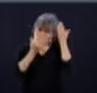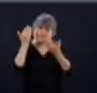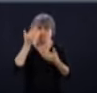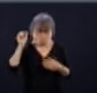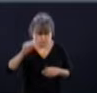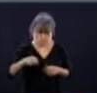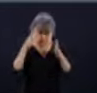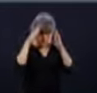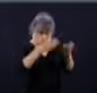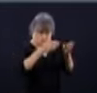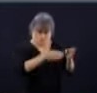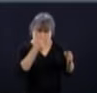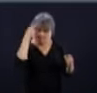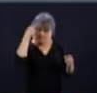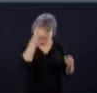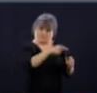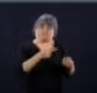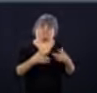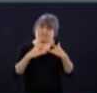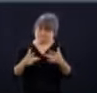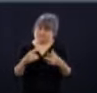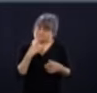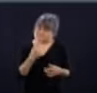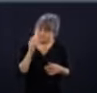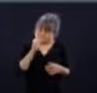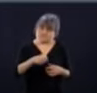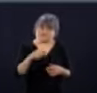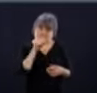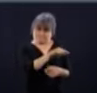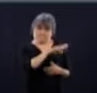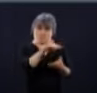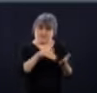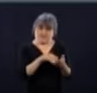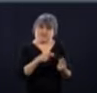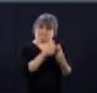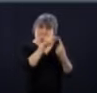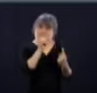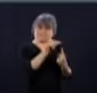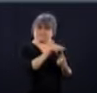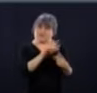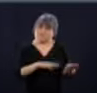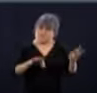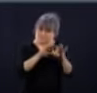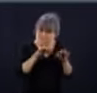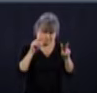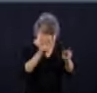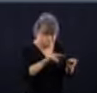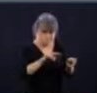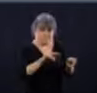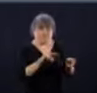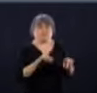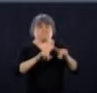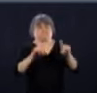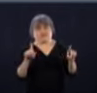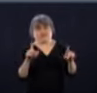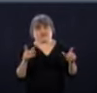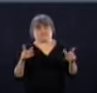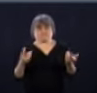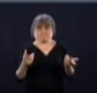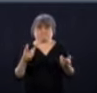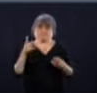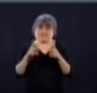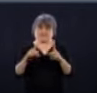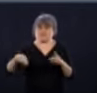est aidant, c'est qu'on voit que les gens qui ont, auxquels on a fait appel sur Je contribue,